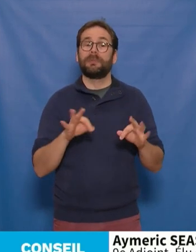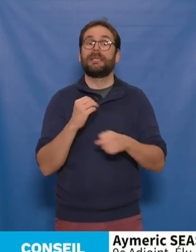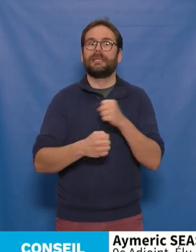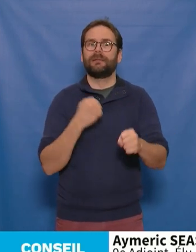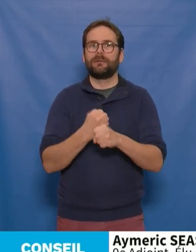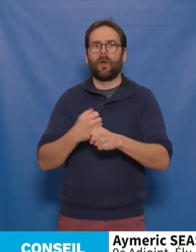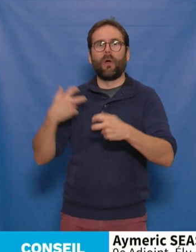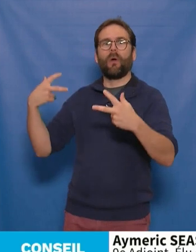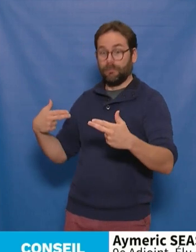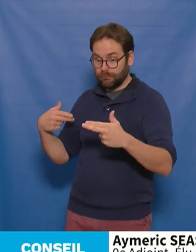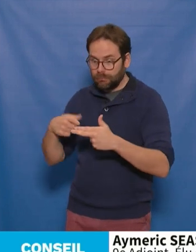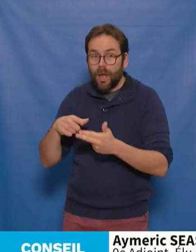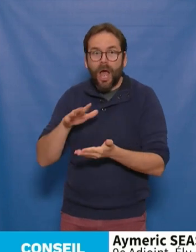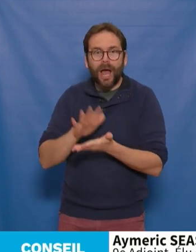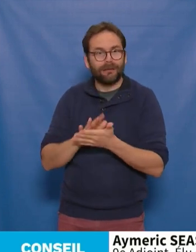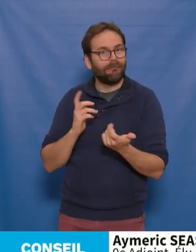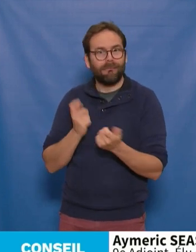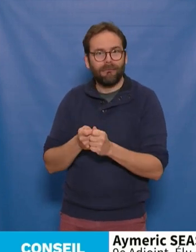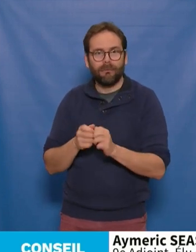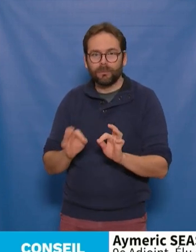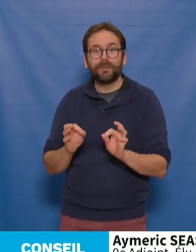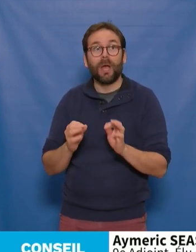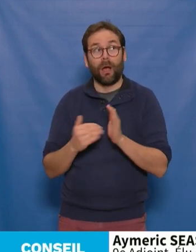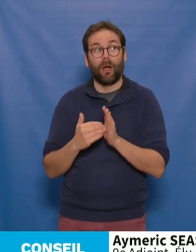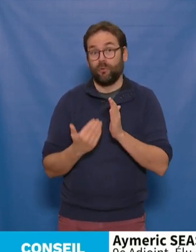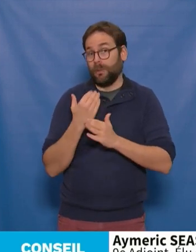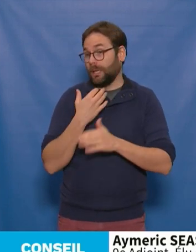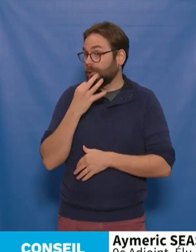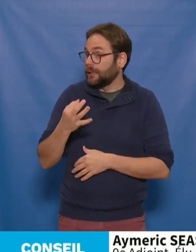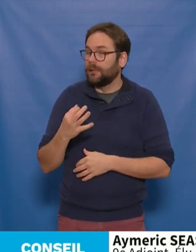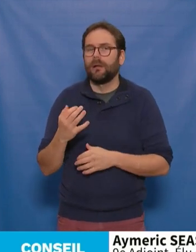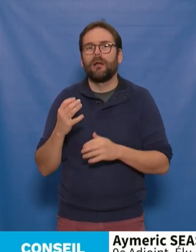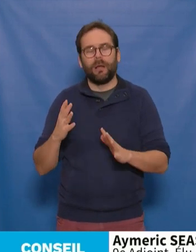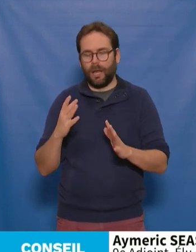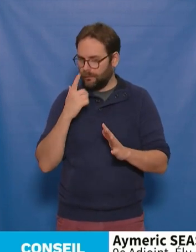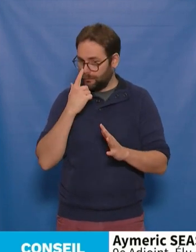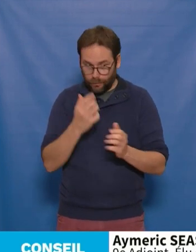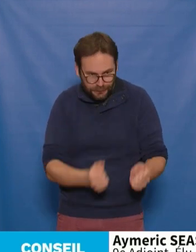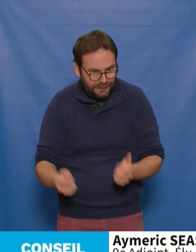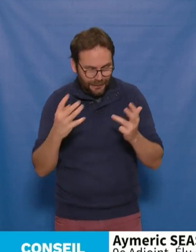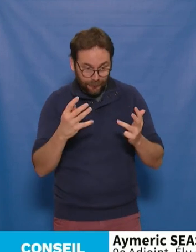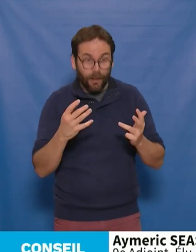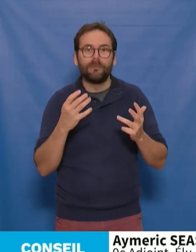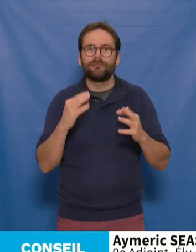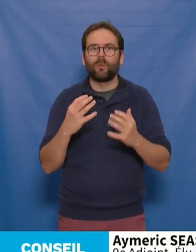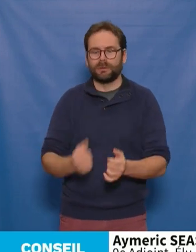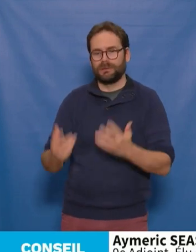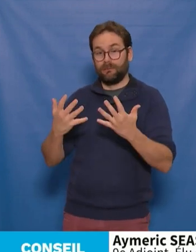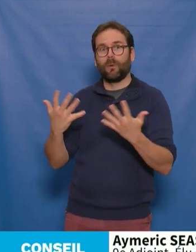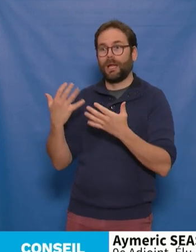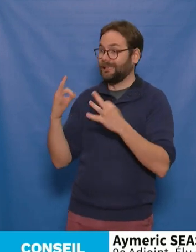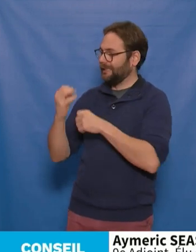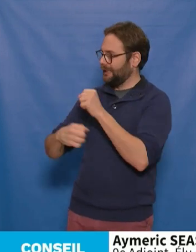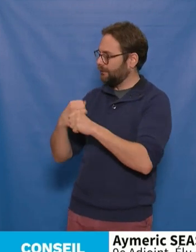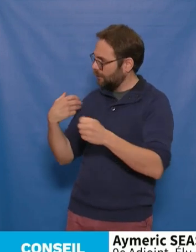suffisamment commentée, ça a été encore le cas ce matin, pour que je m'en tienne au chiffre depuis 10 ans donc, le nombre de